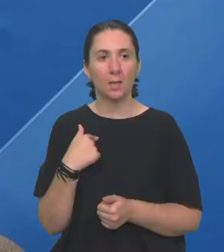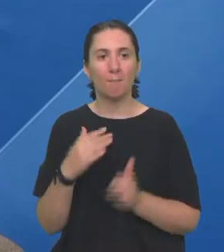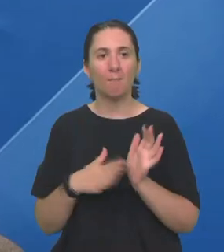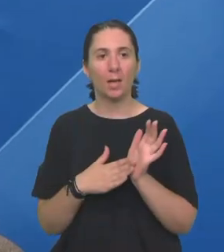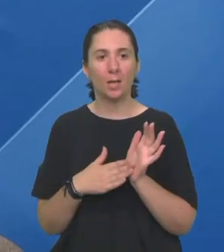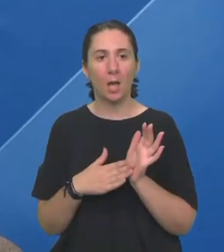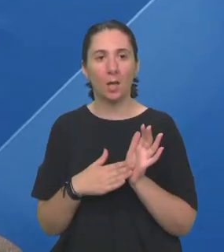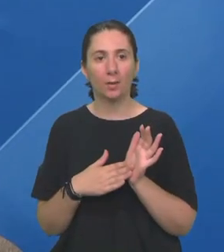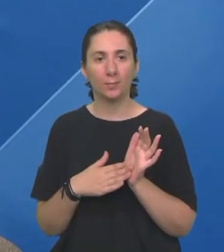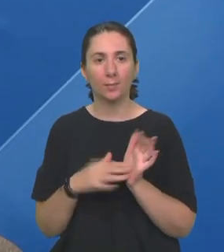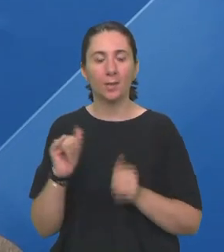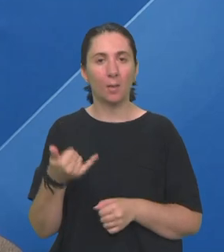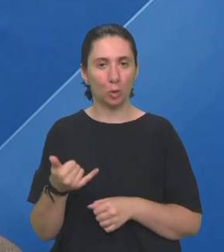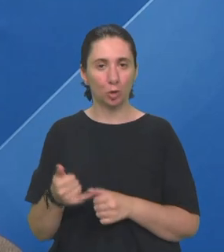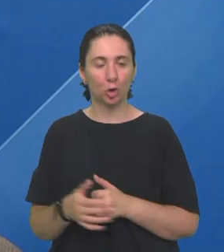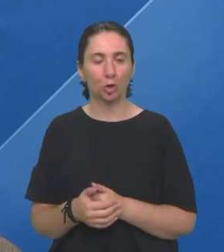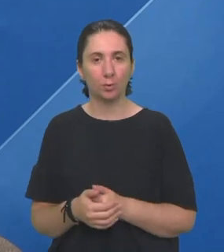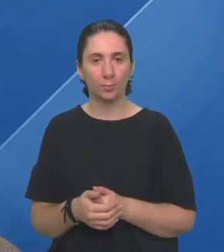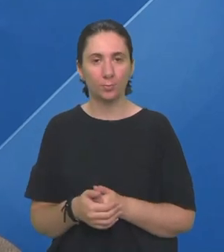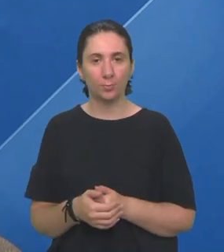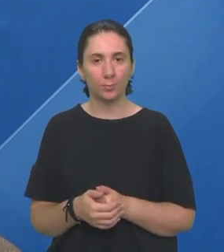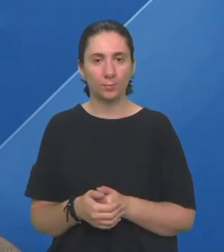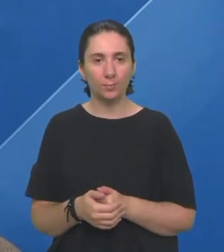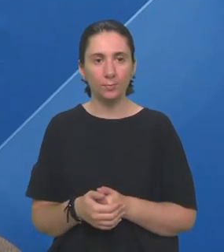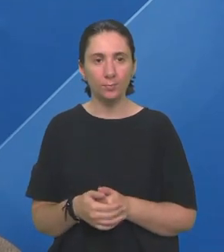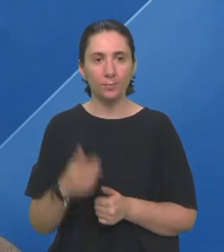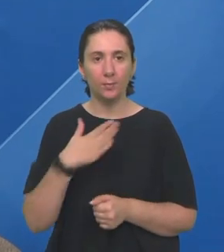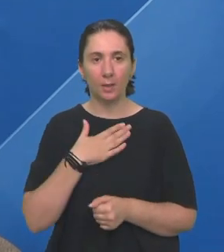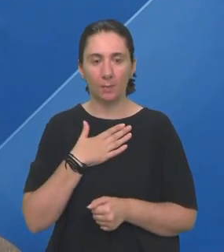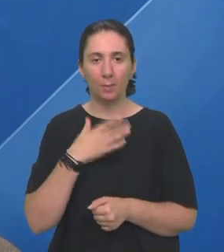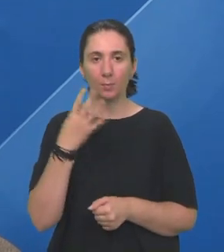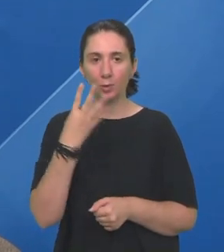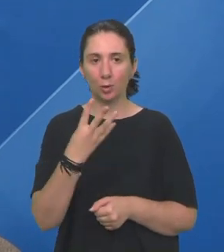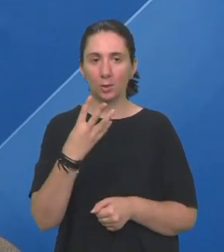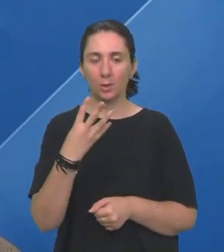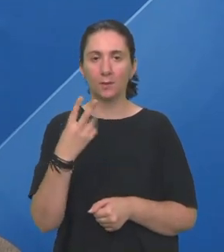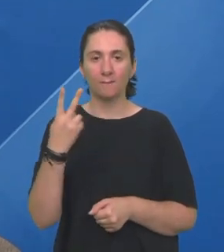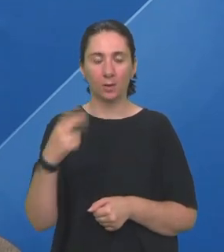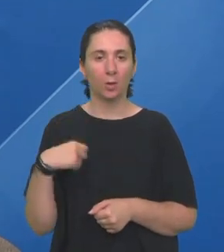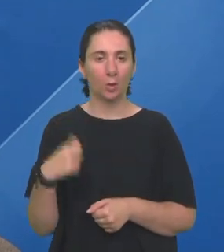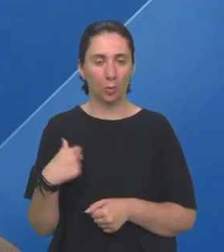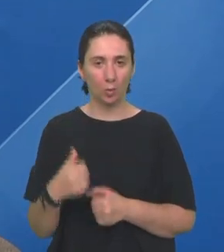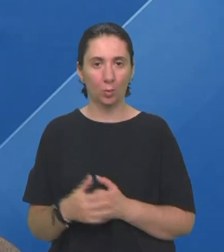Marina Jamrušić, imam 42